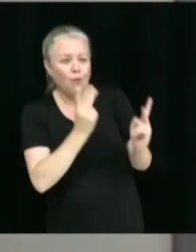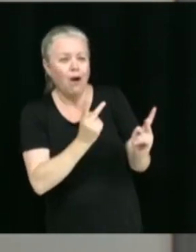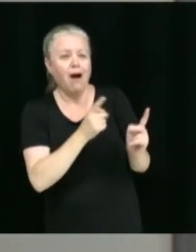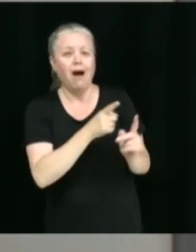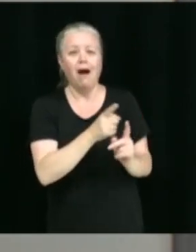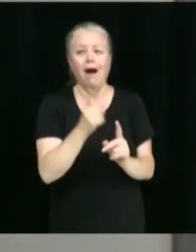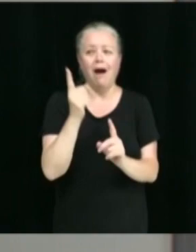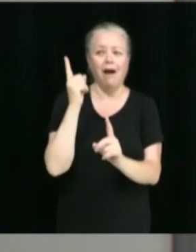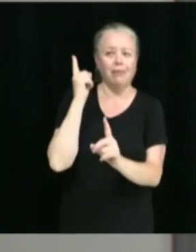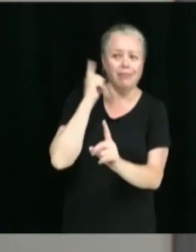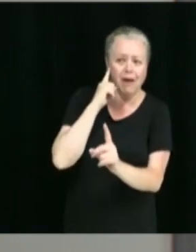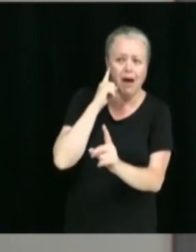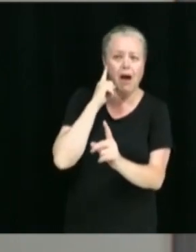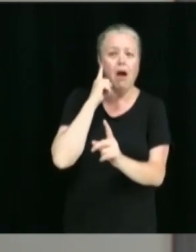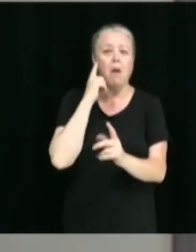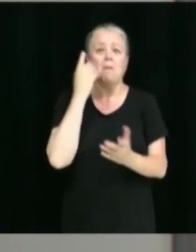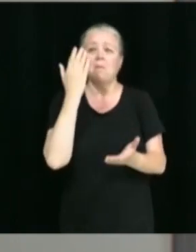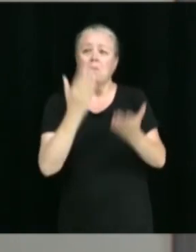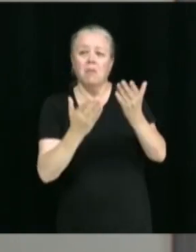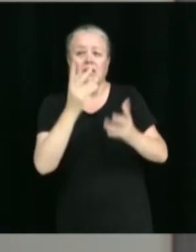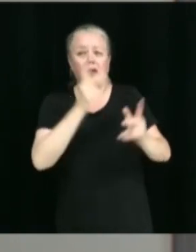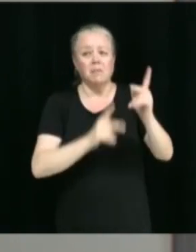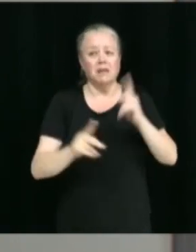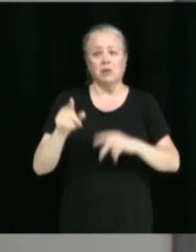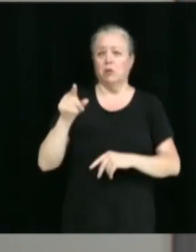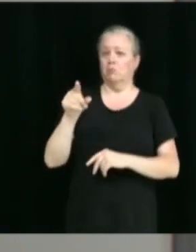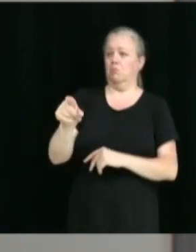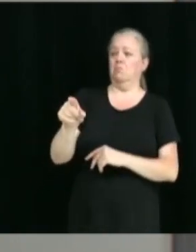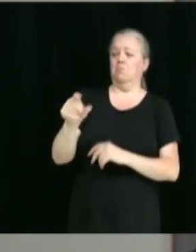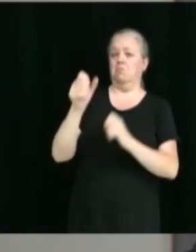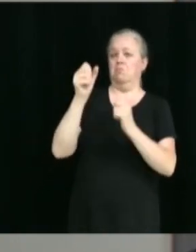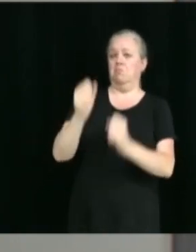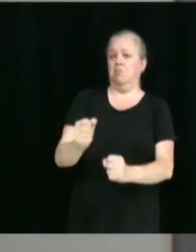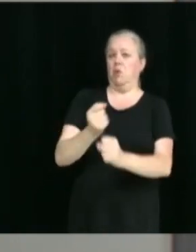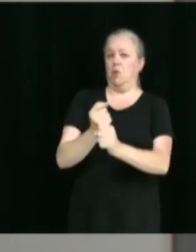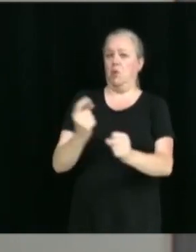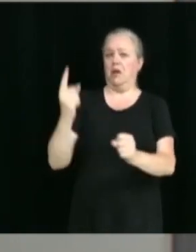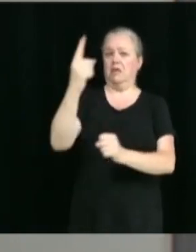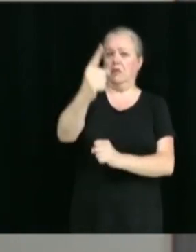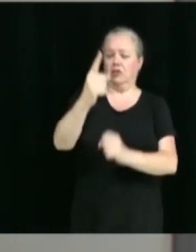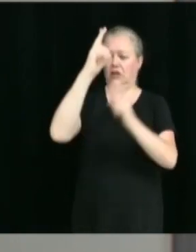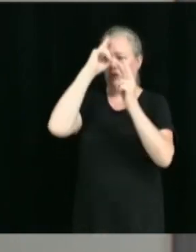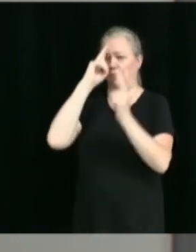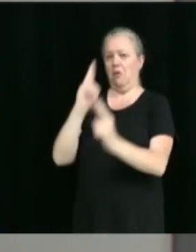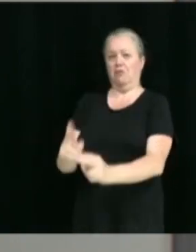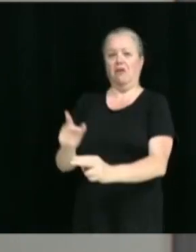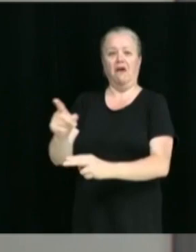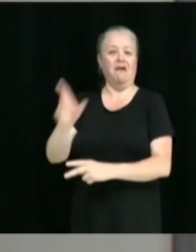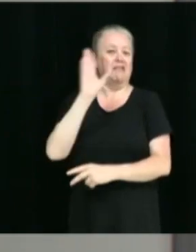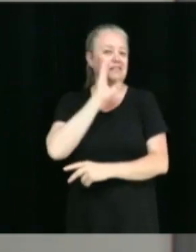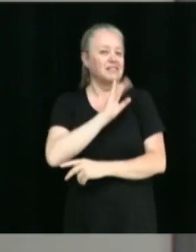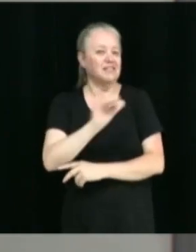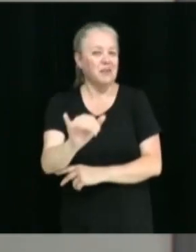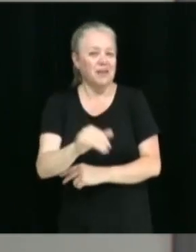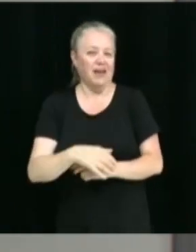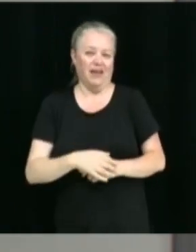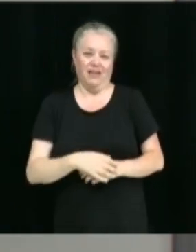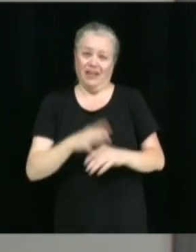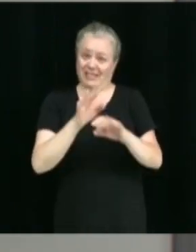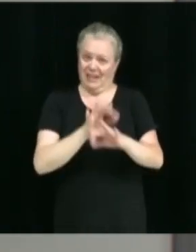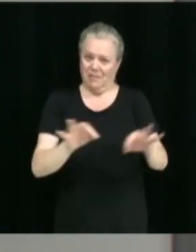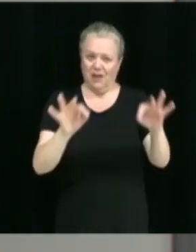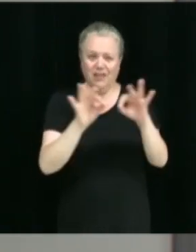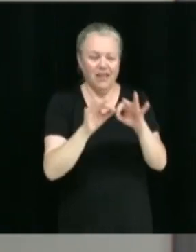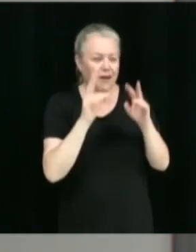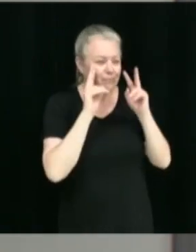susceptibles de recevoir cette reconnaissance-là l'année prochaine. Donc, on garde les yeux ouverts